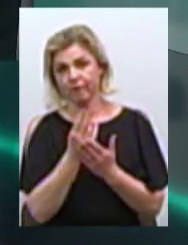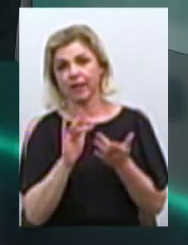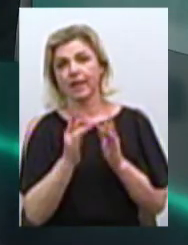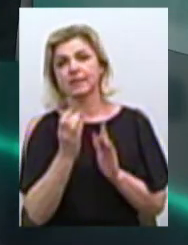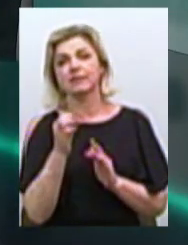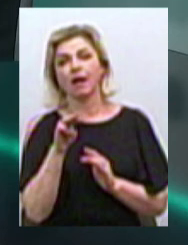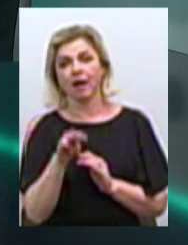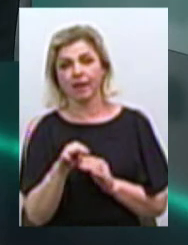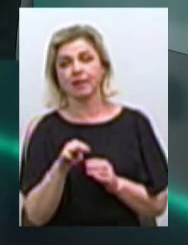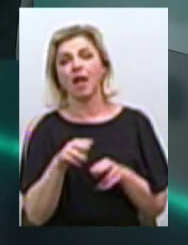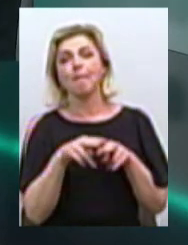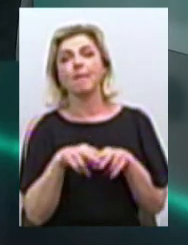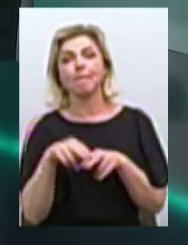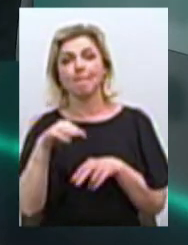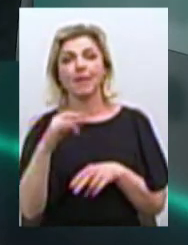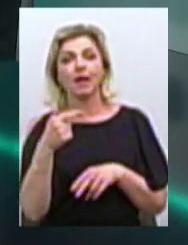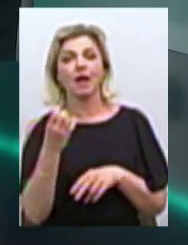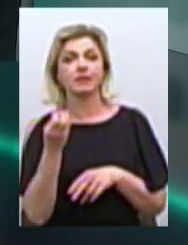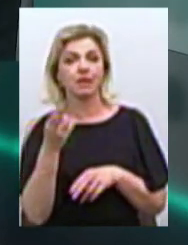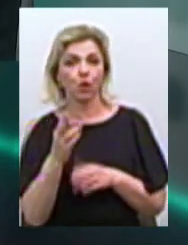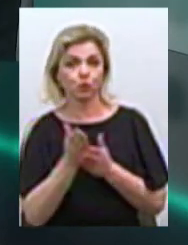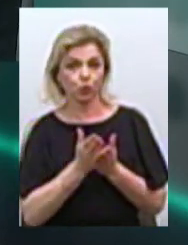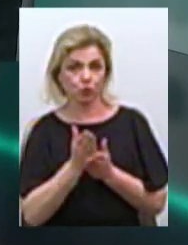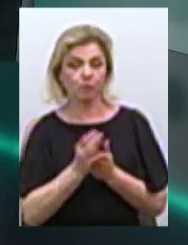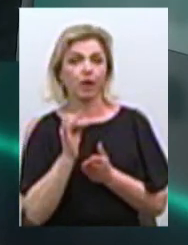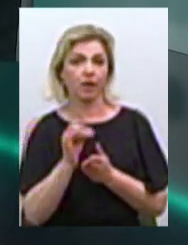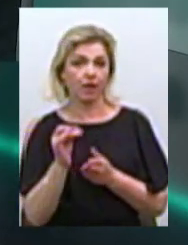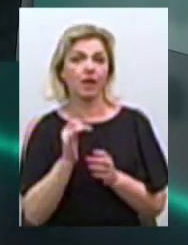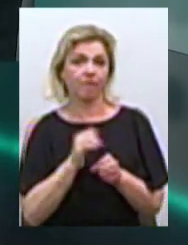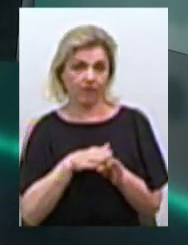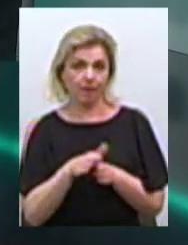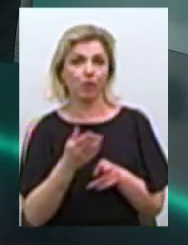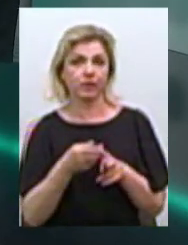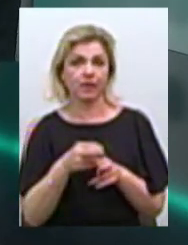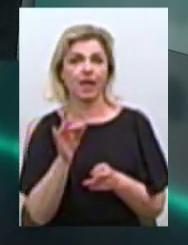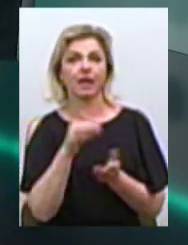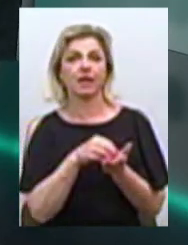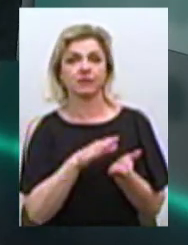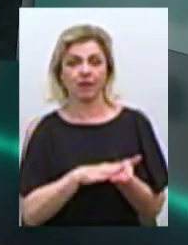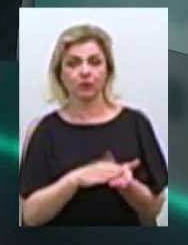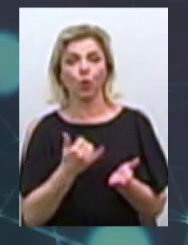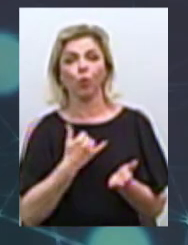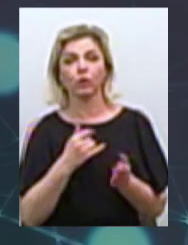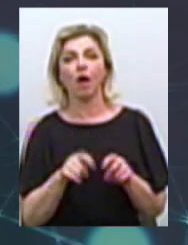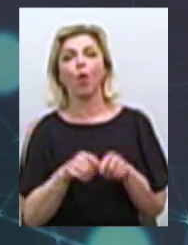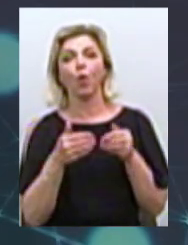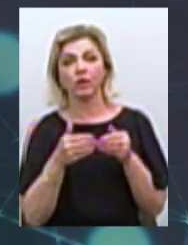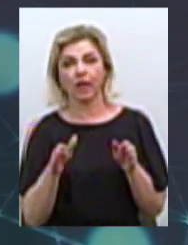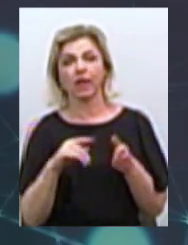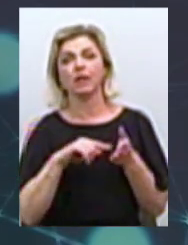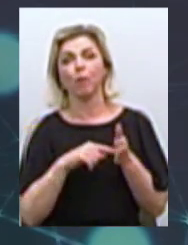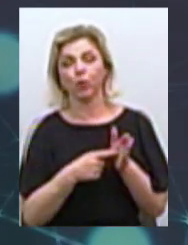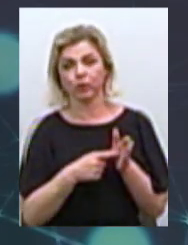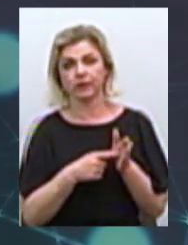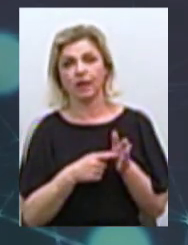сайті міграційної служби і здійснити цю реєстрацію. У нас відкриті пункти, як ми вже